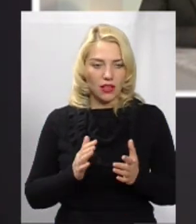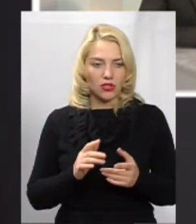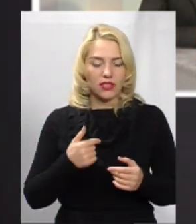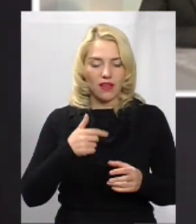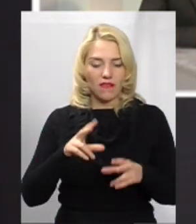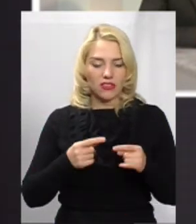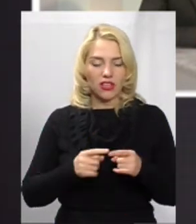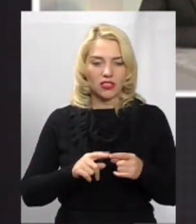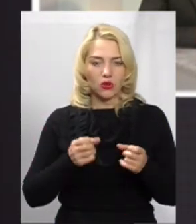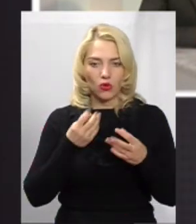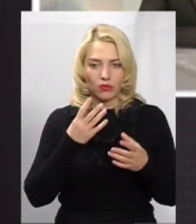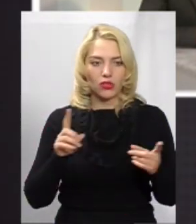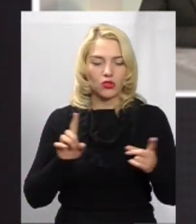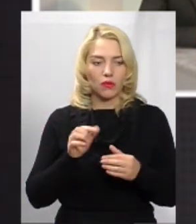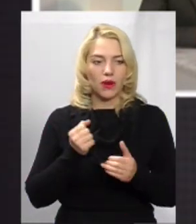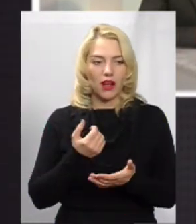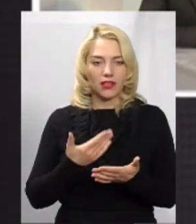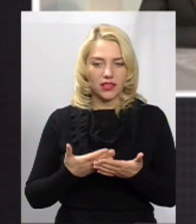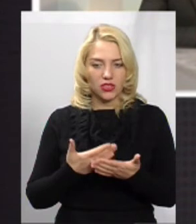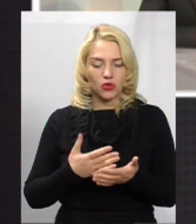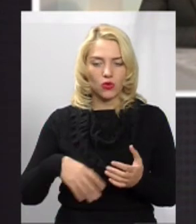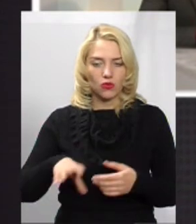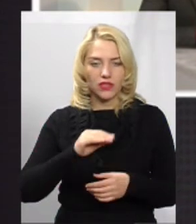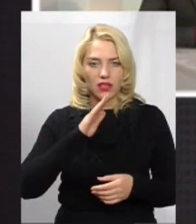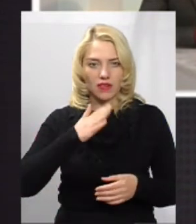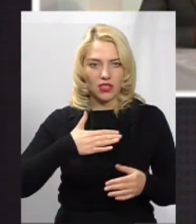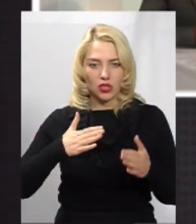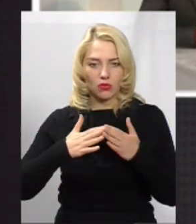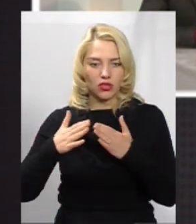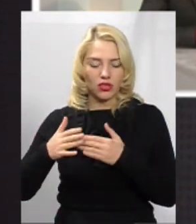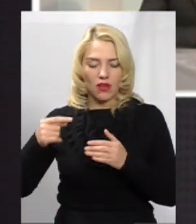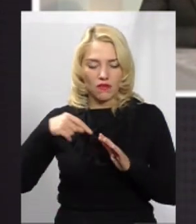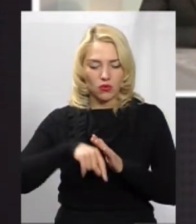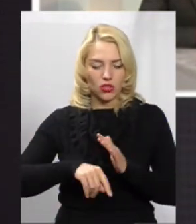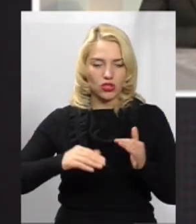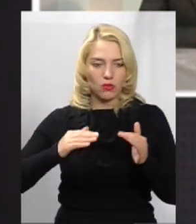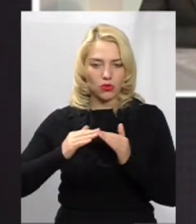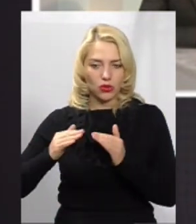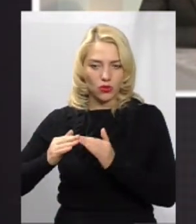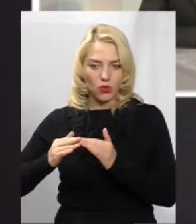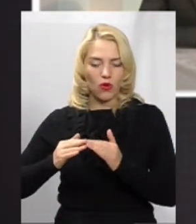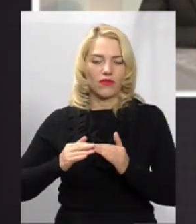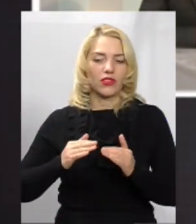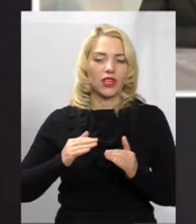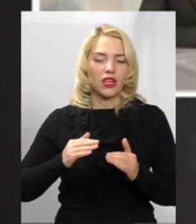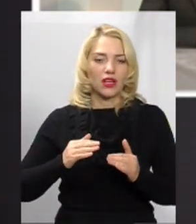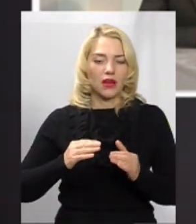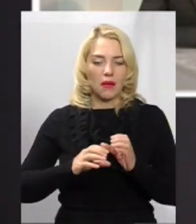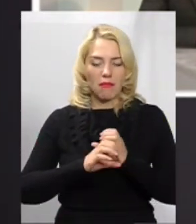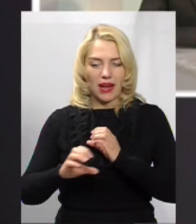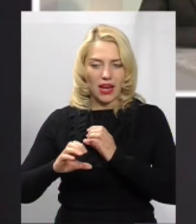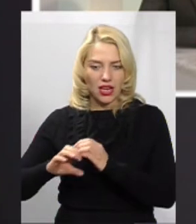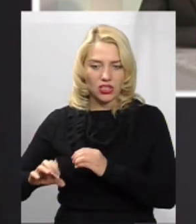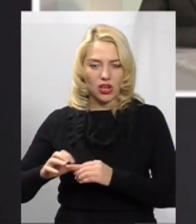добре, що практично у всіх наших ботоповерхових будинках, точніше будинкові мережі, обслуговує теплопостачальні компанії.